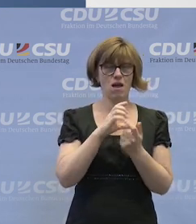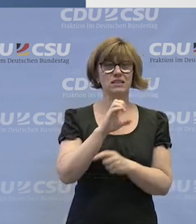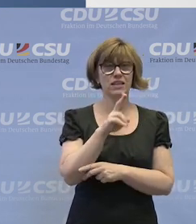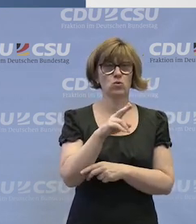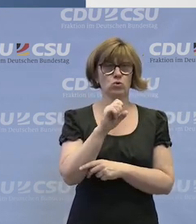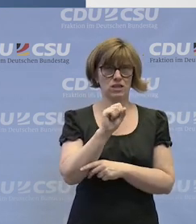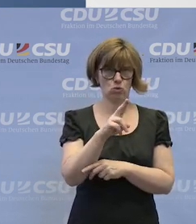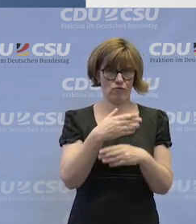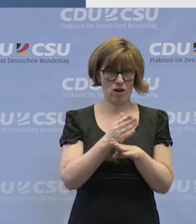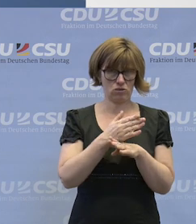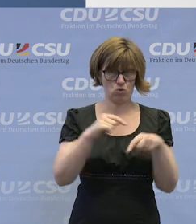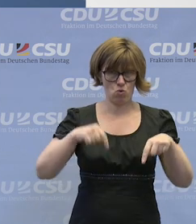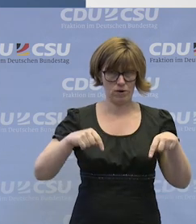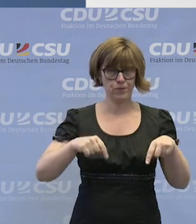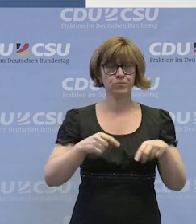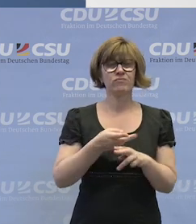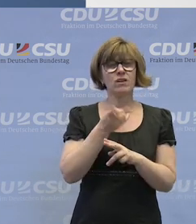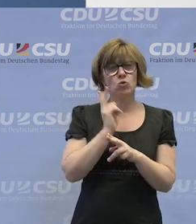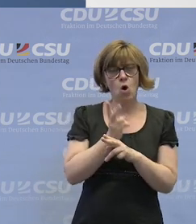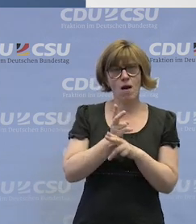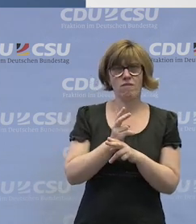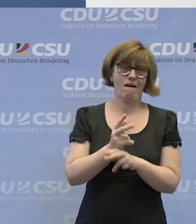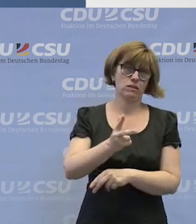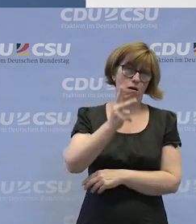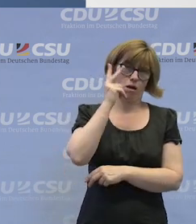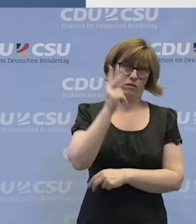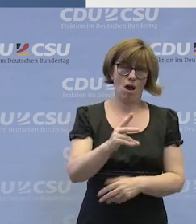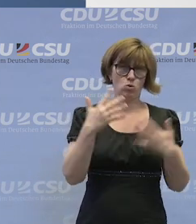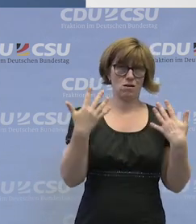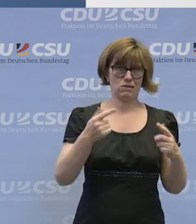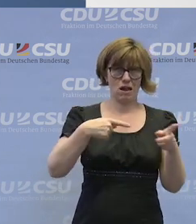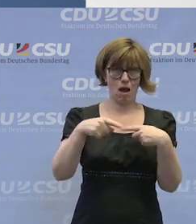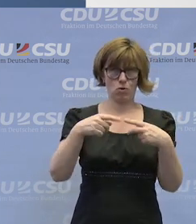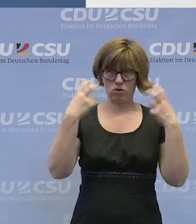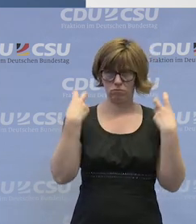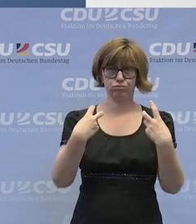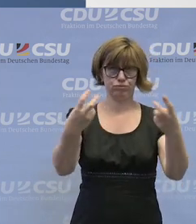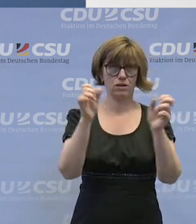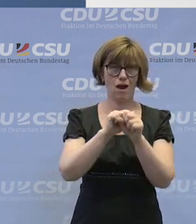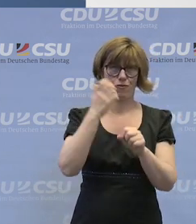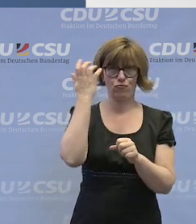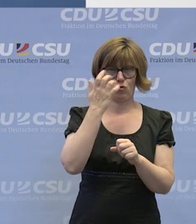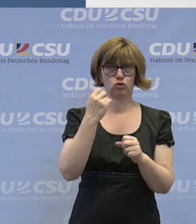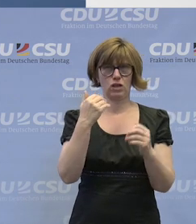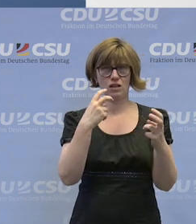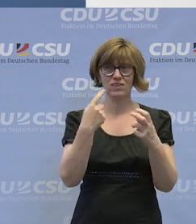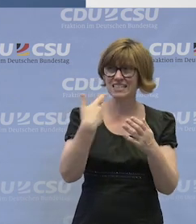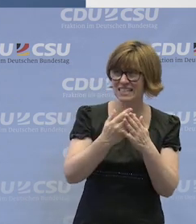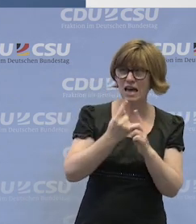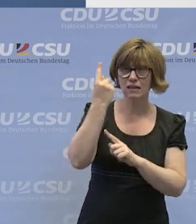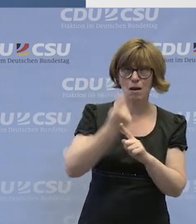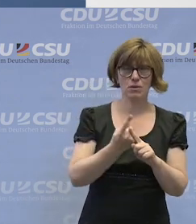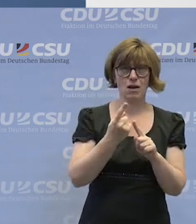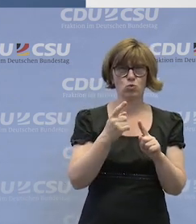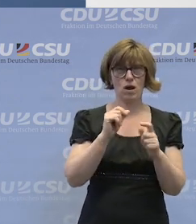-CSU-Fraktion, der in der Regel mit 310 Abgeordneten bestückt ist und Sie können sich vorstellen, bei diesen